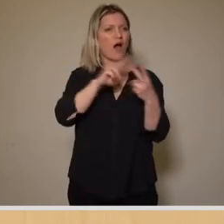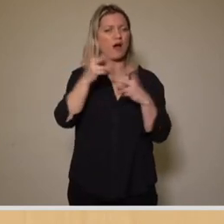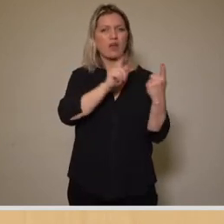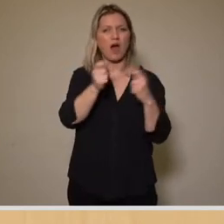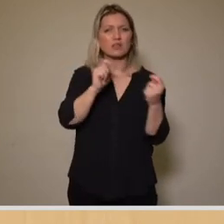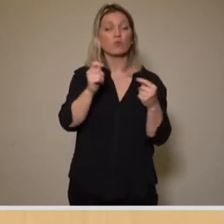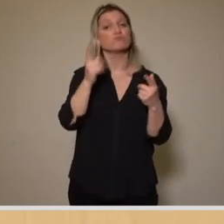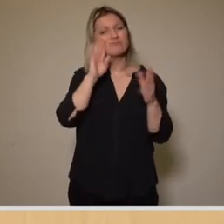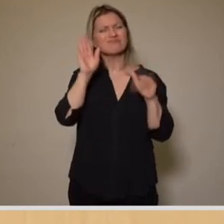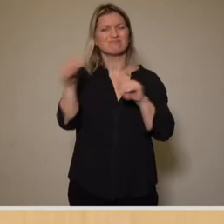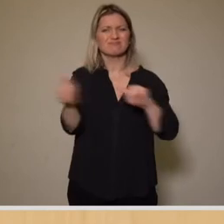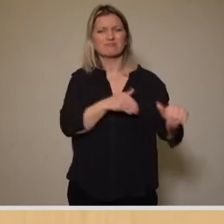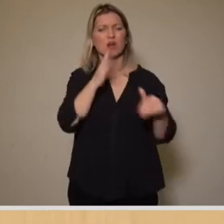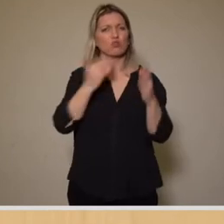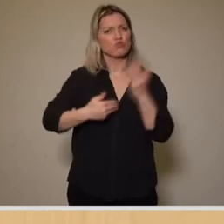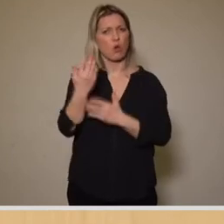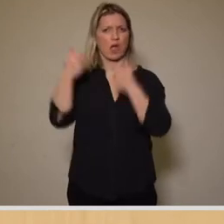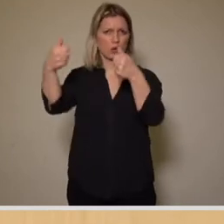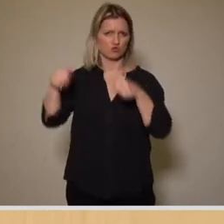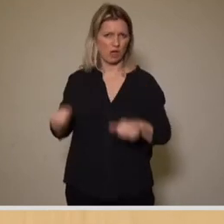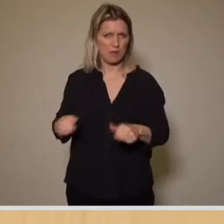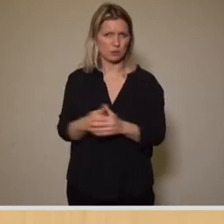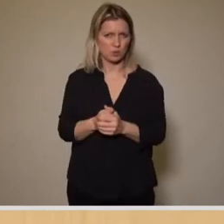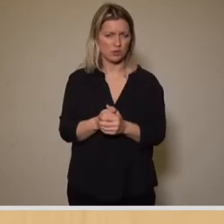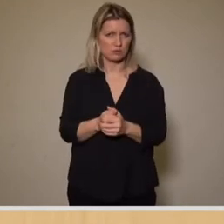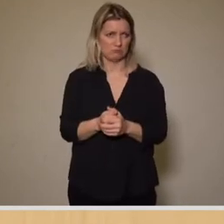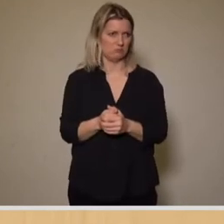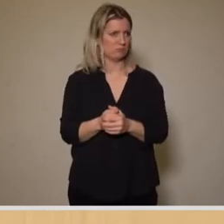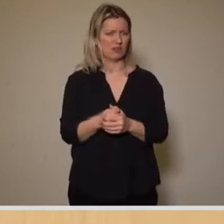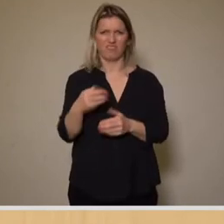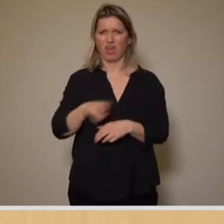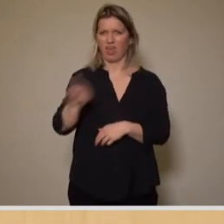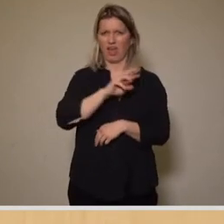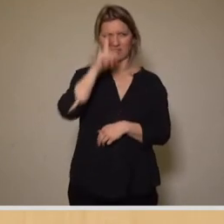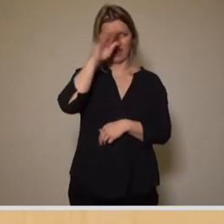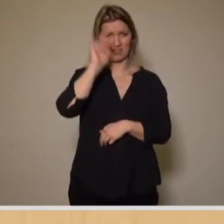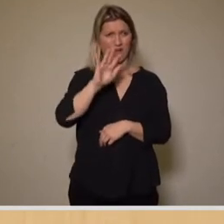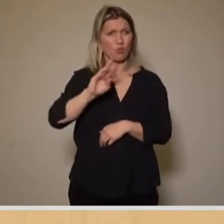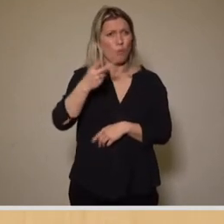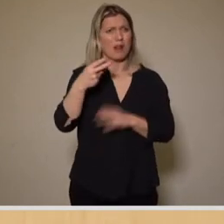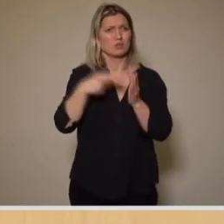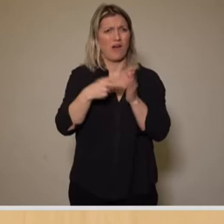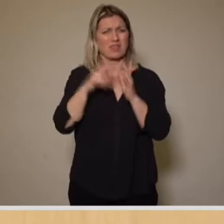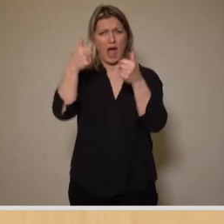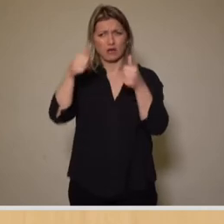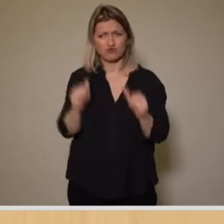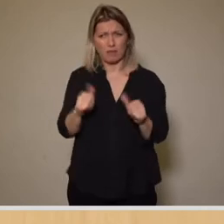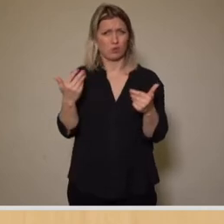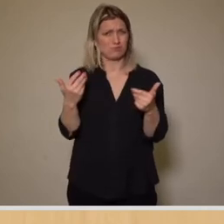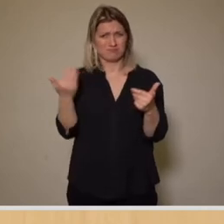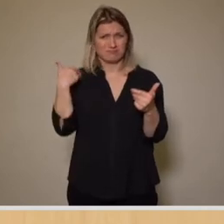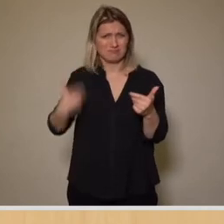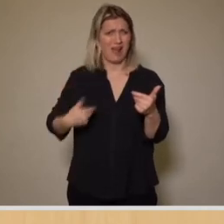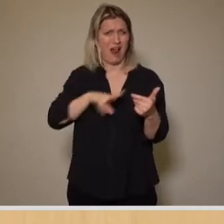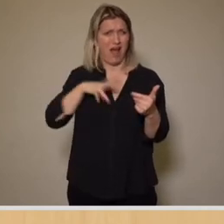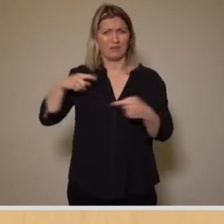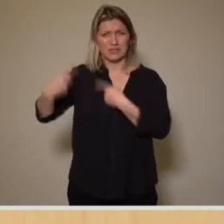Neuausschreibung von der Linksfraktion. Wie kommt irgendwer auf die Idee, dass dann die Ergebnisse besser werden könnten, als mit diesem elendlangen Prozess, den wir